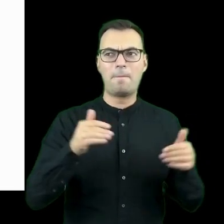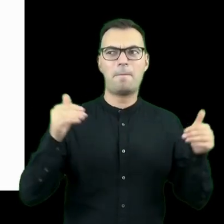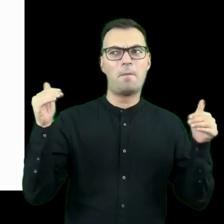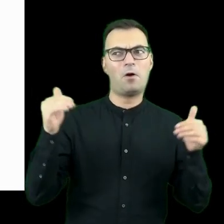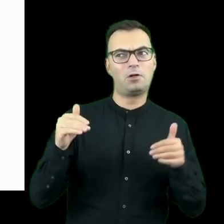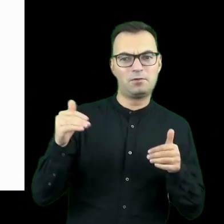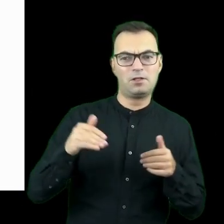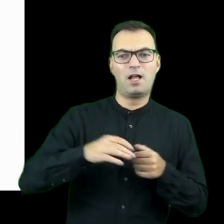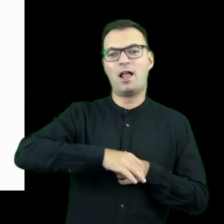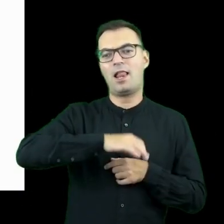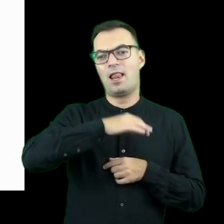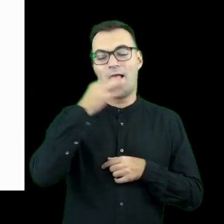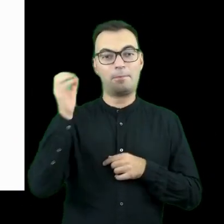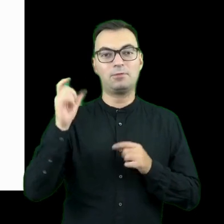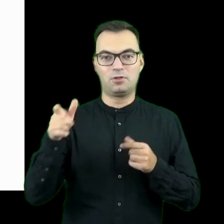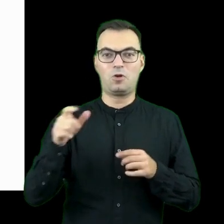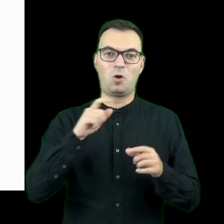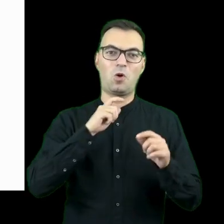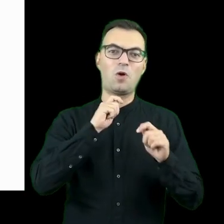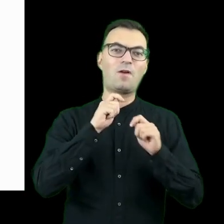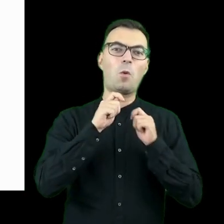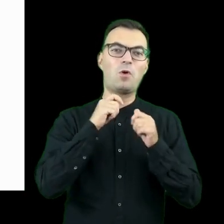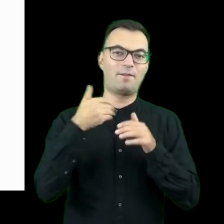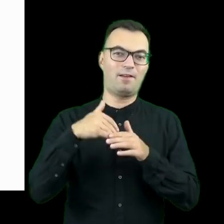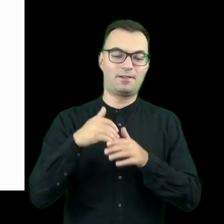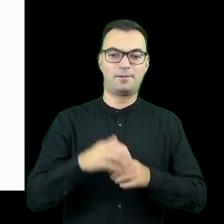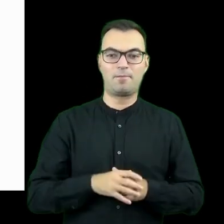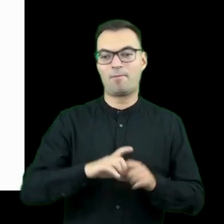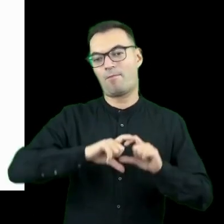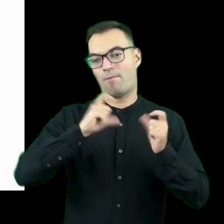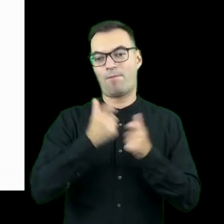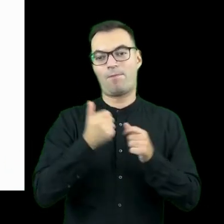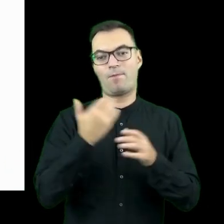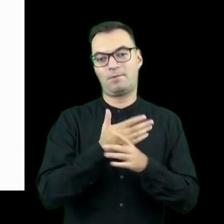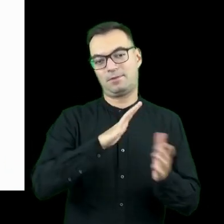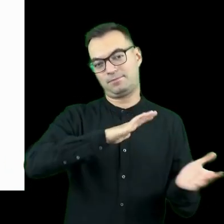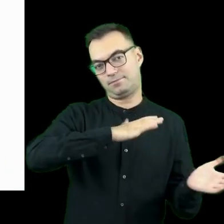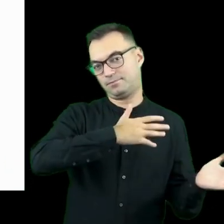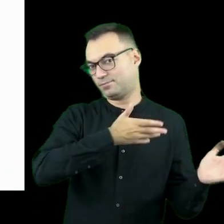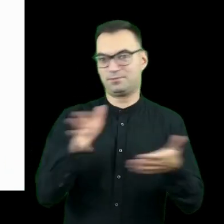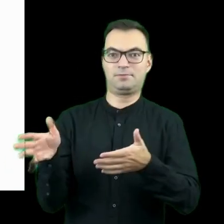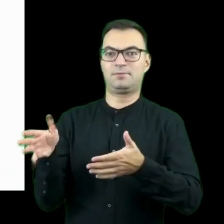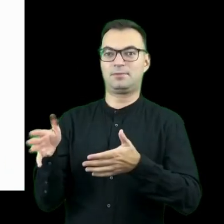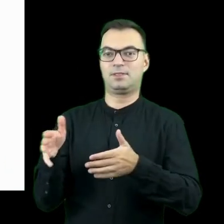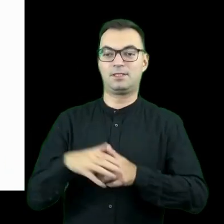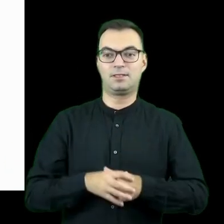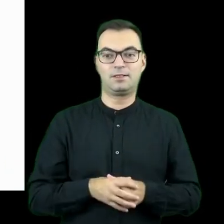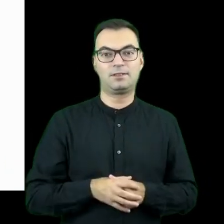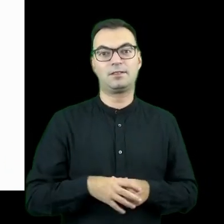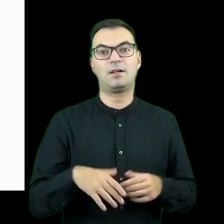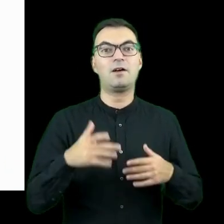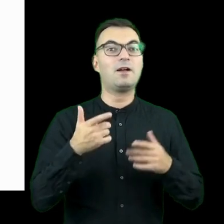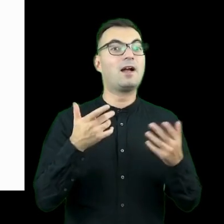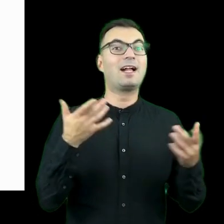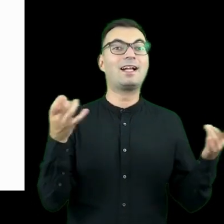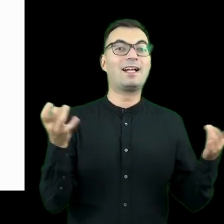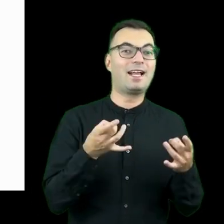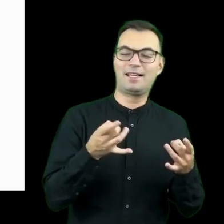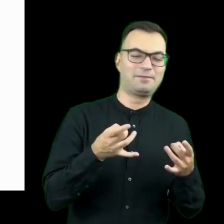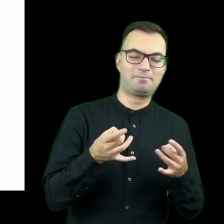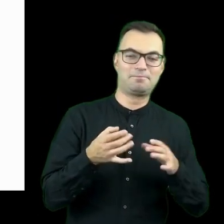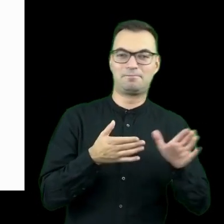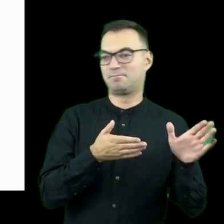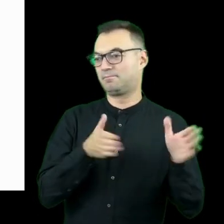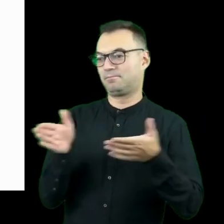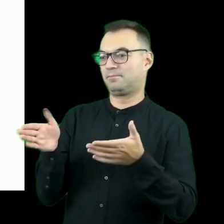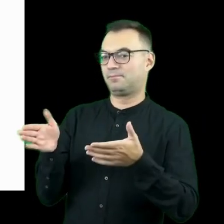i najlepiej działającym zasobem jest ten komunikator wewnętrzny. I cała firma przeobraziła się z firmy budującej gry online,